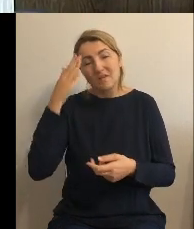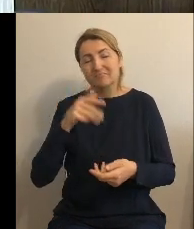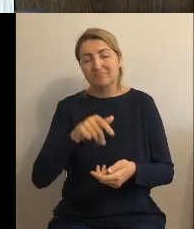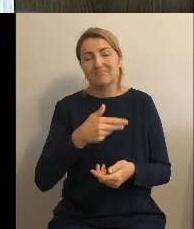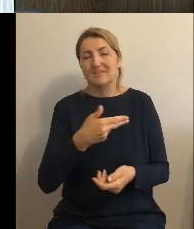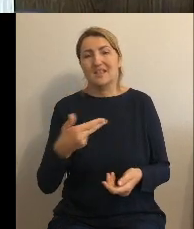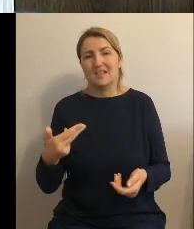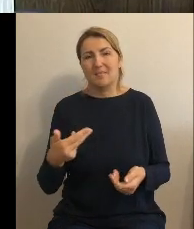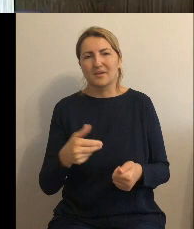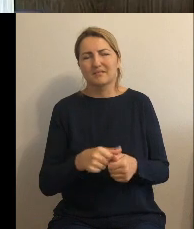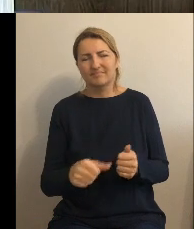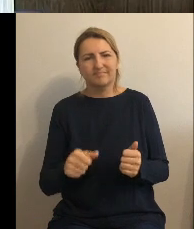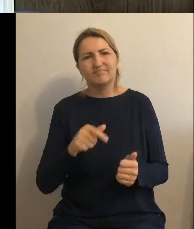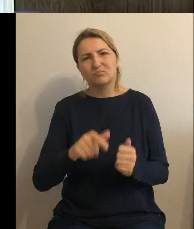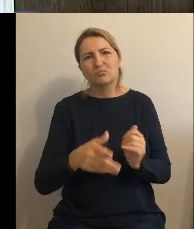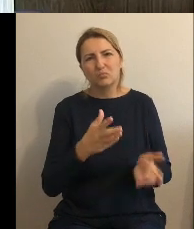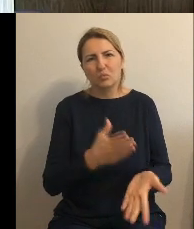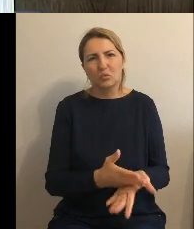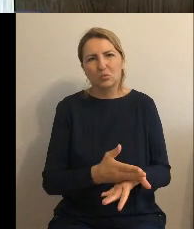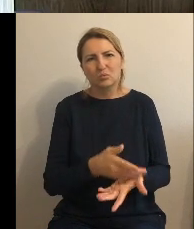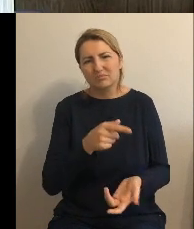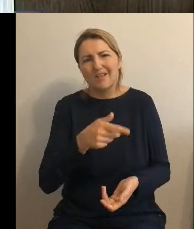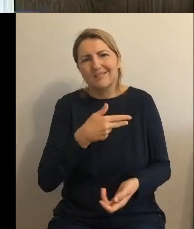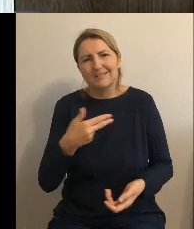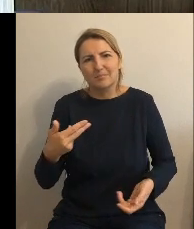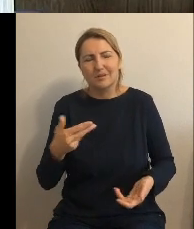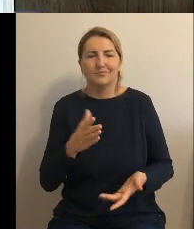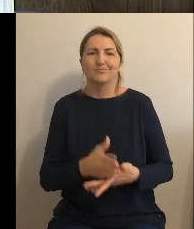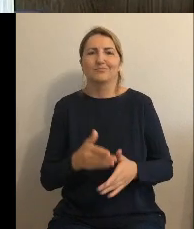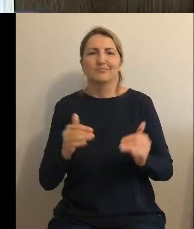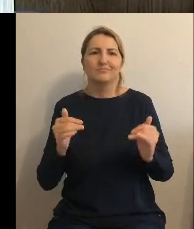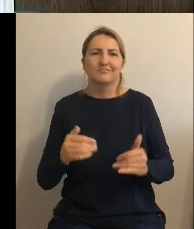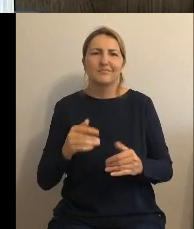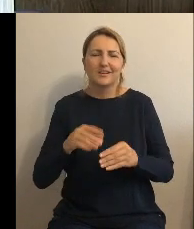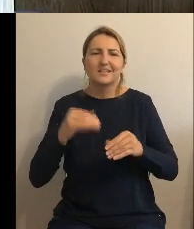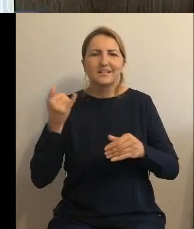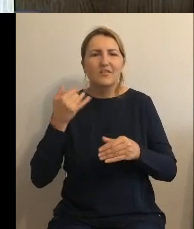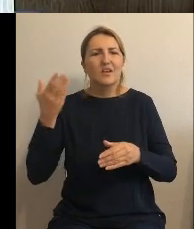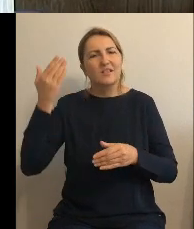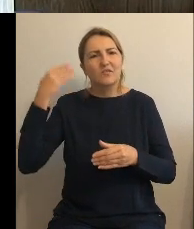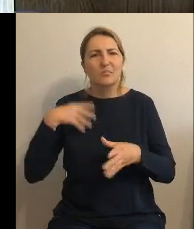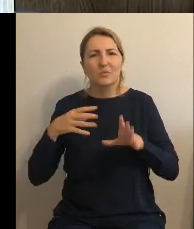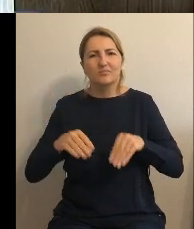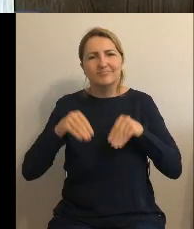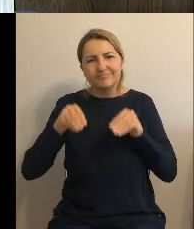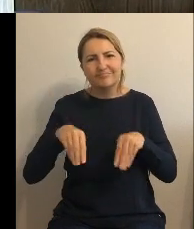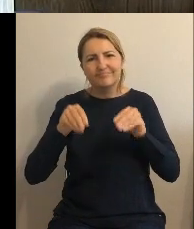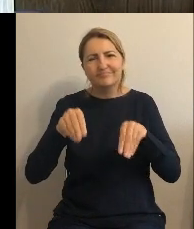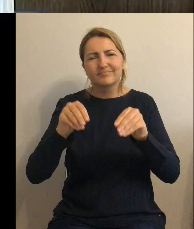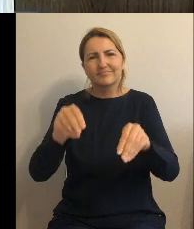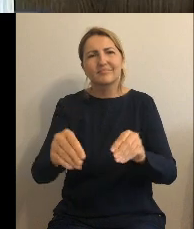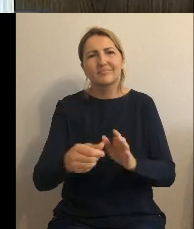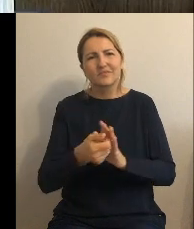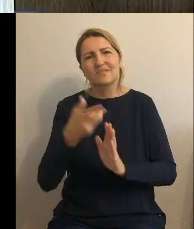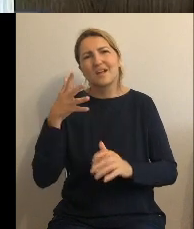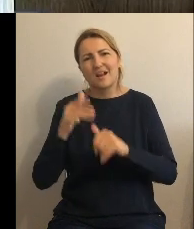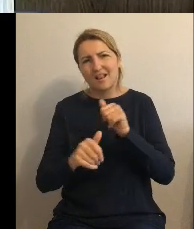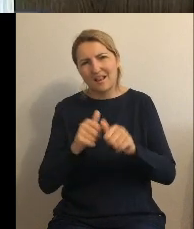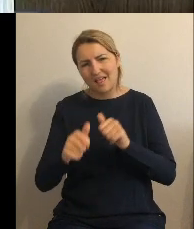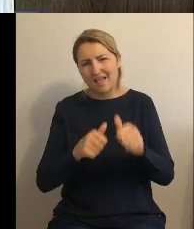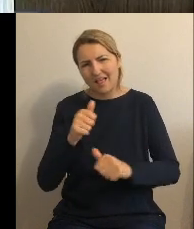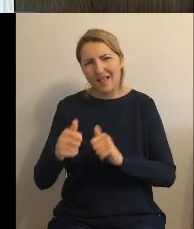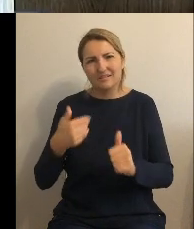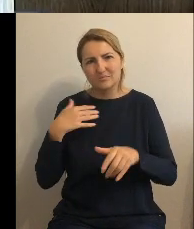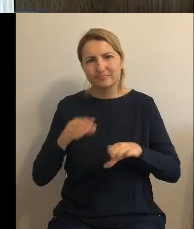gdzieś tam odkładany, tak delikatnie mówiąc, przez wiele dziesięcioleci. Ten temat, no